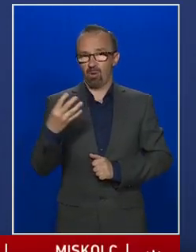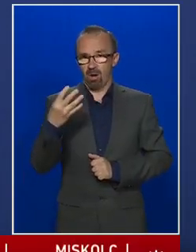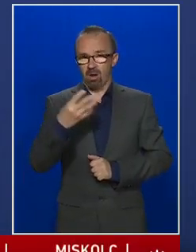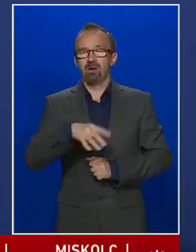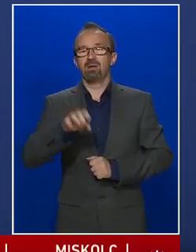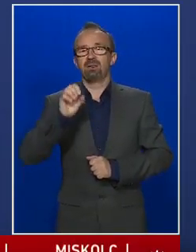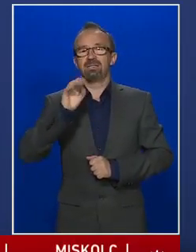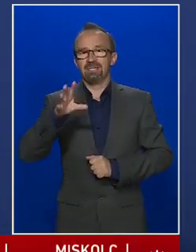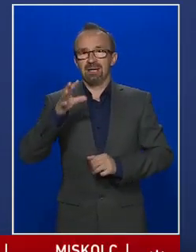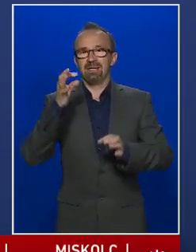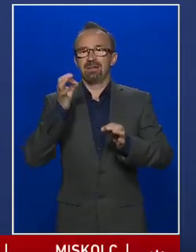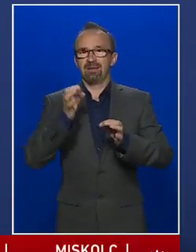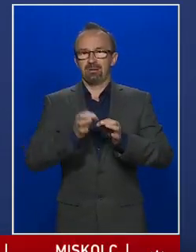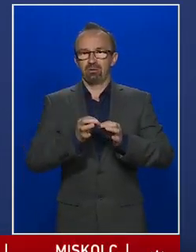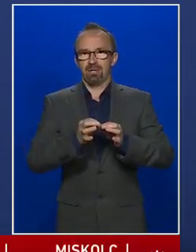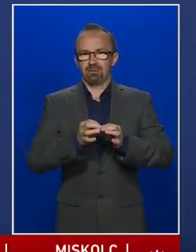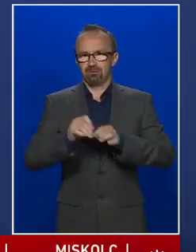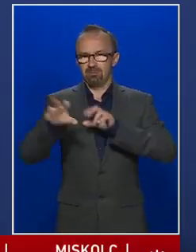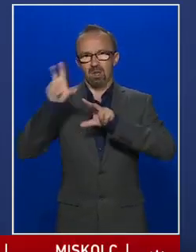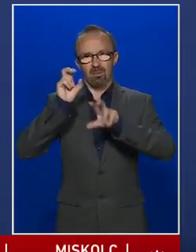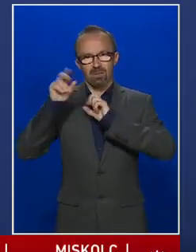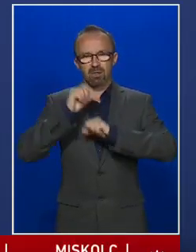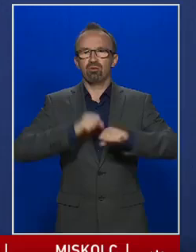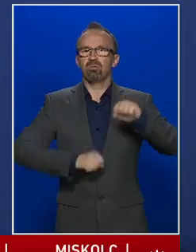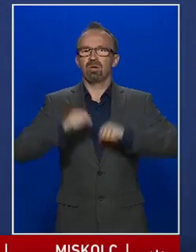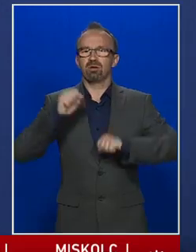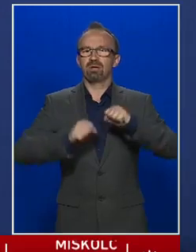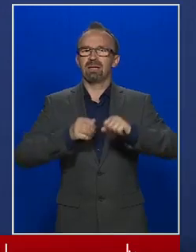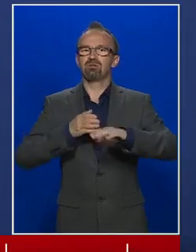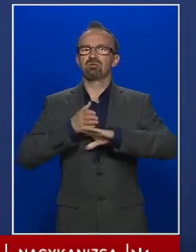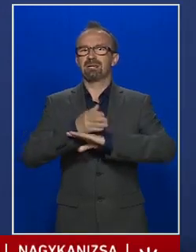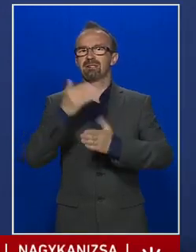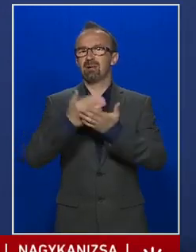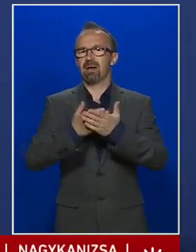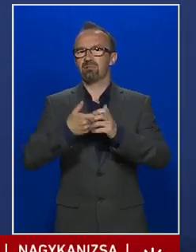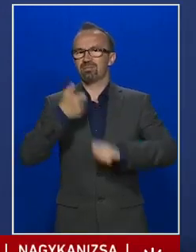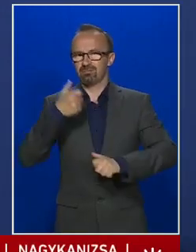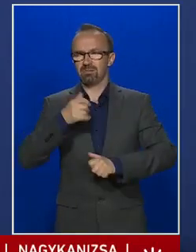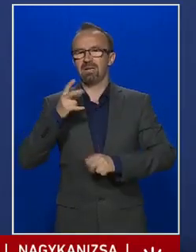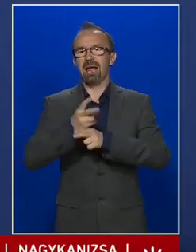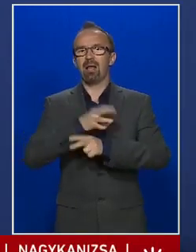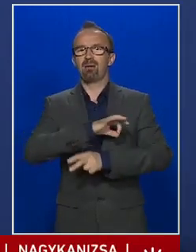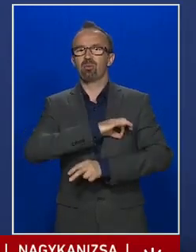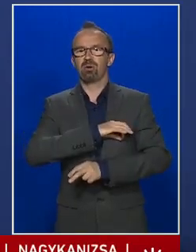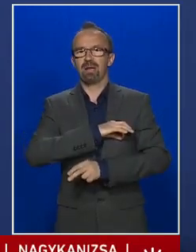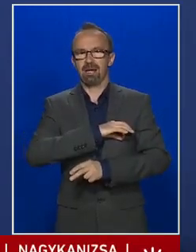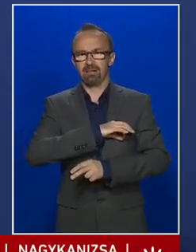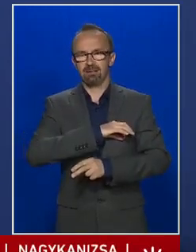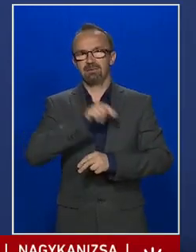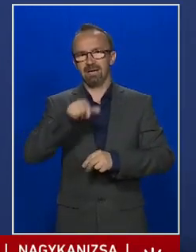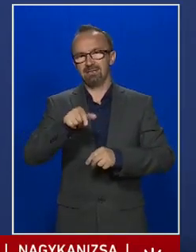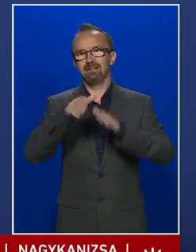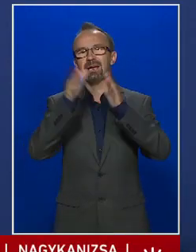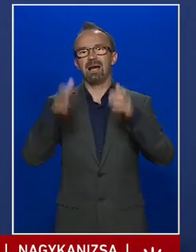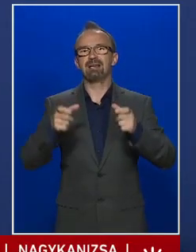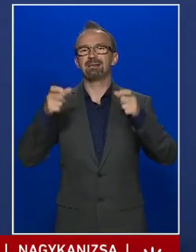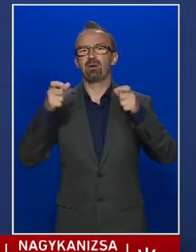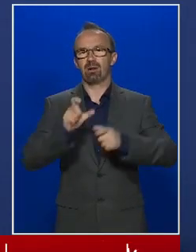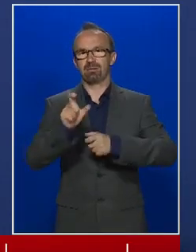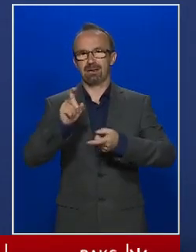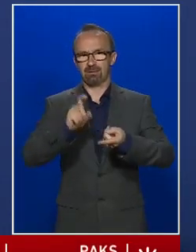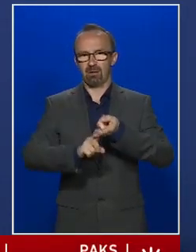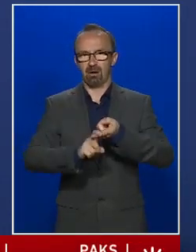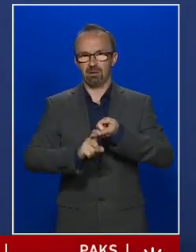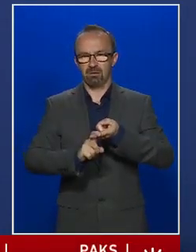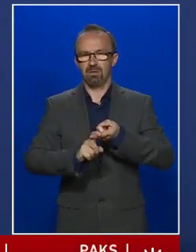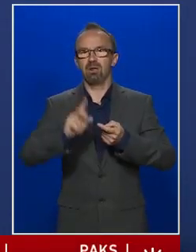14 esetben tapasztaltunk magatartásszegést az állampolgárok részéről a hatósági házi karanténnal összefüggésben.